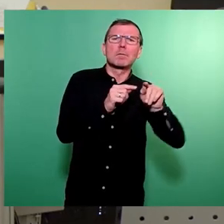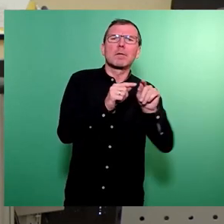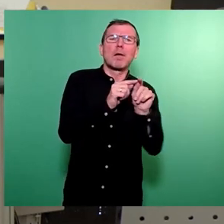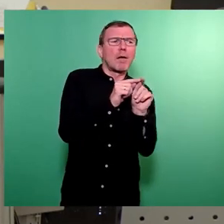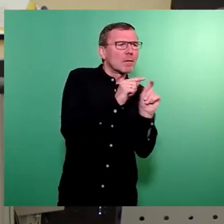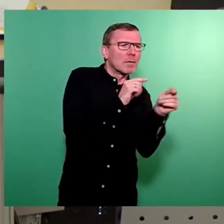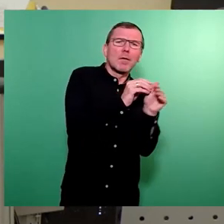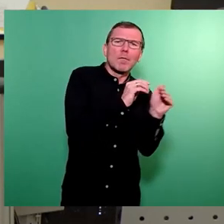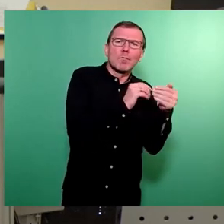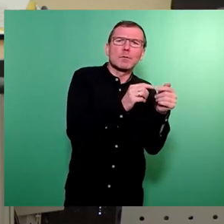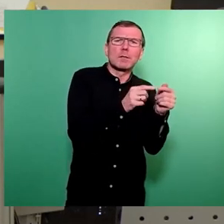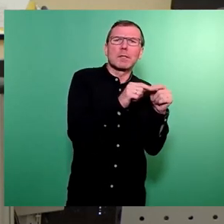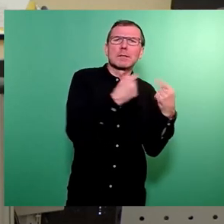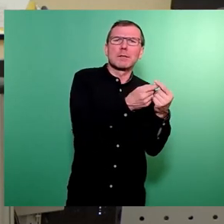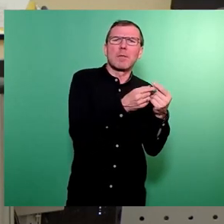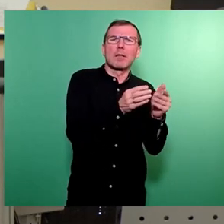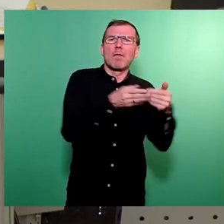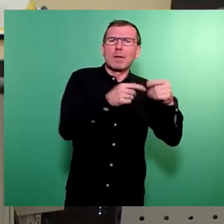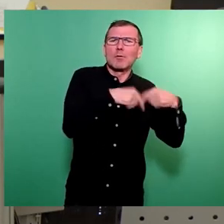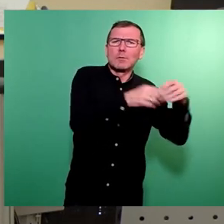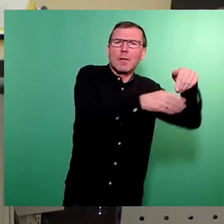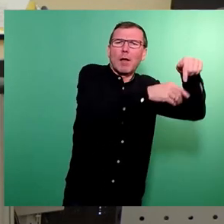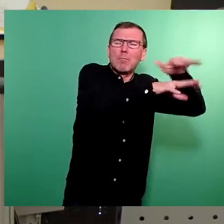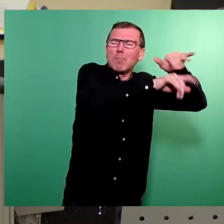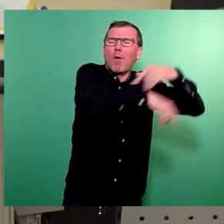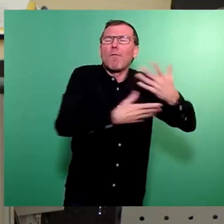in Fraktionsräumen, keine Ahnung, wo auch immer.